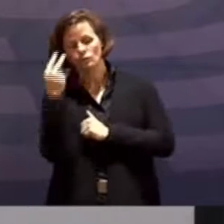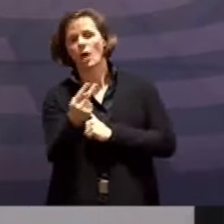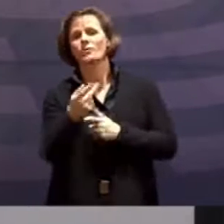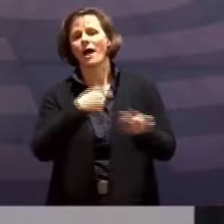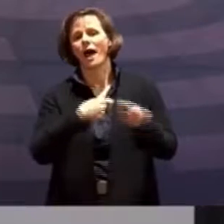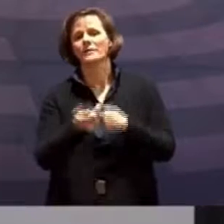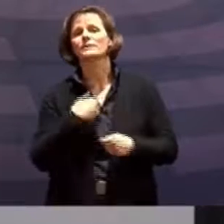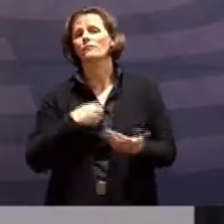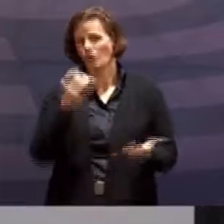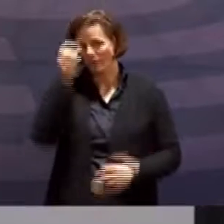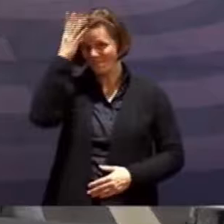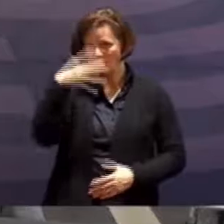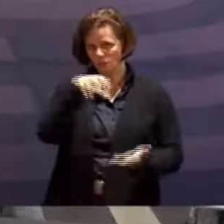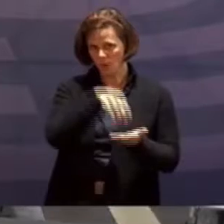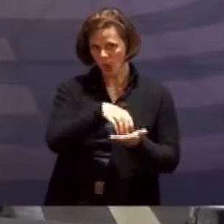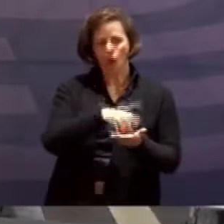Gesamtsenates.